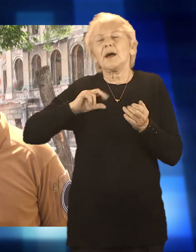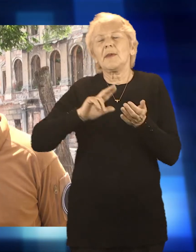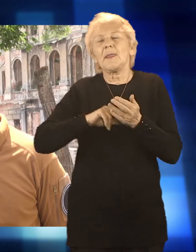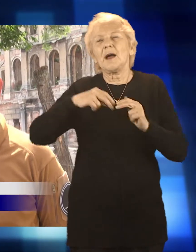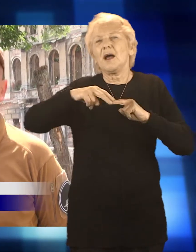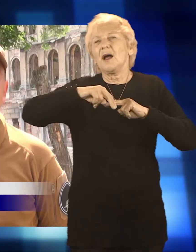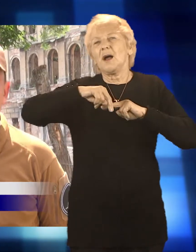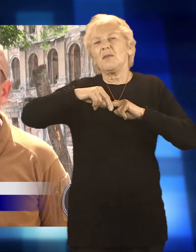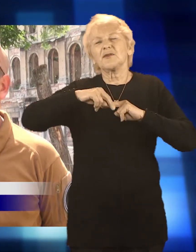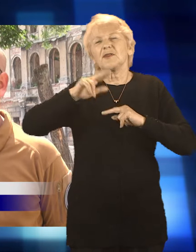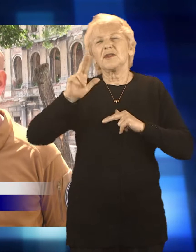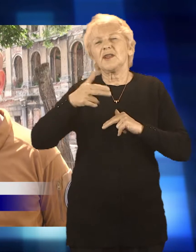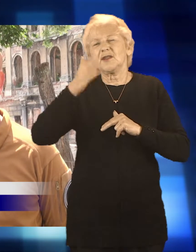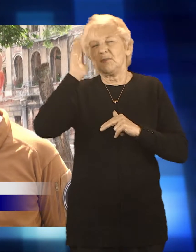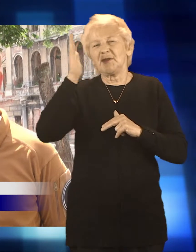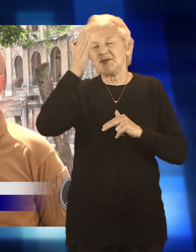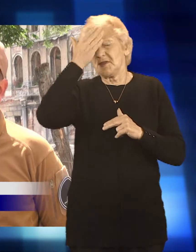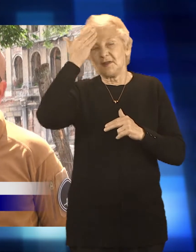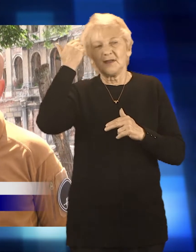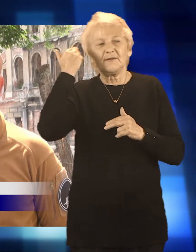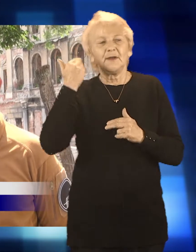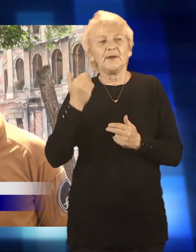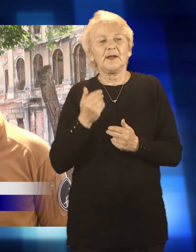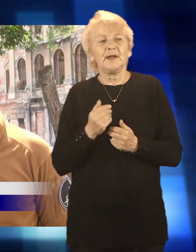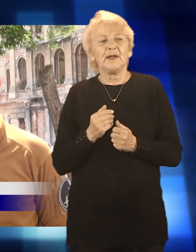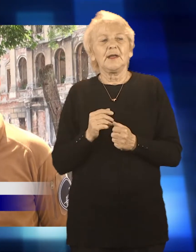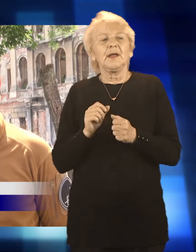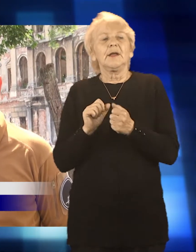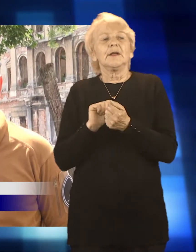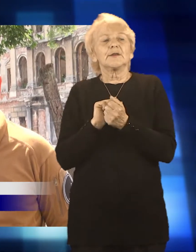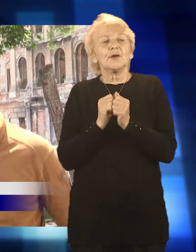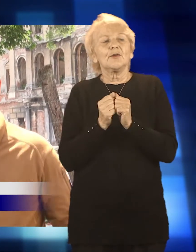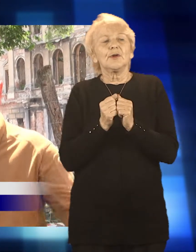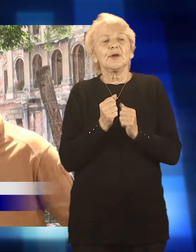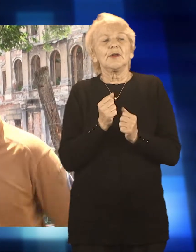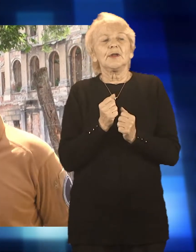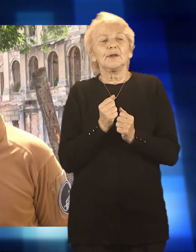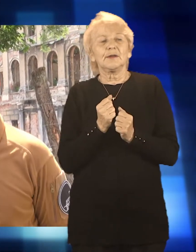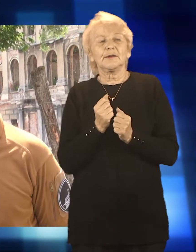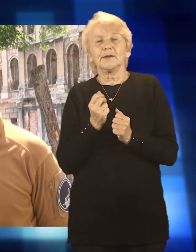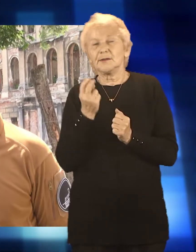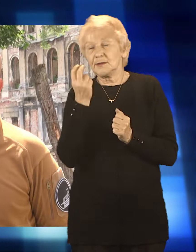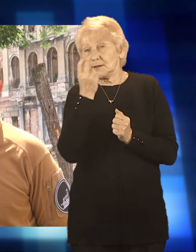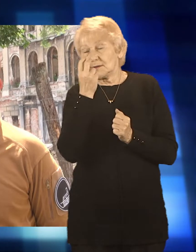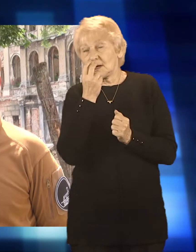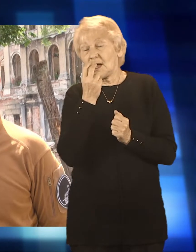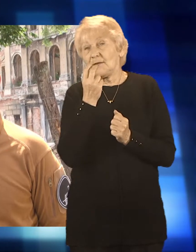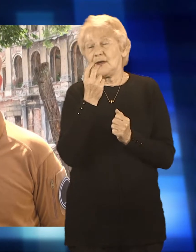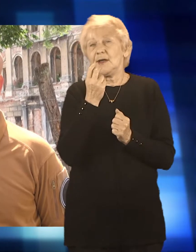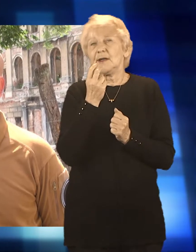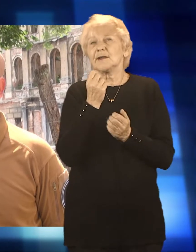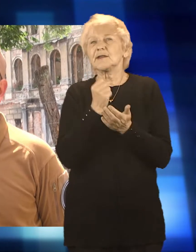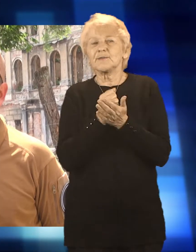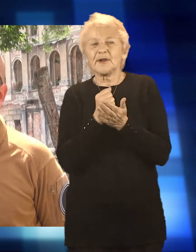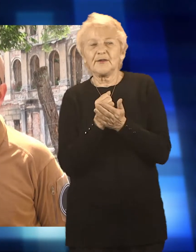przechodzą po stanowiskach, mogą się dopytać o historię. Jak są ciekawe, też sami tutaj osoby, które uczestniczą, też opowiadają o